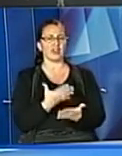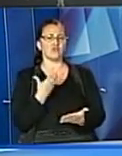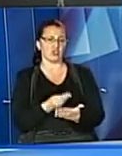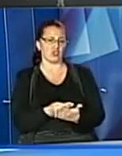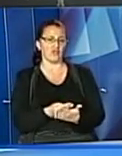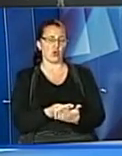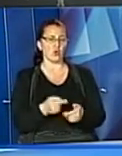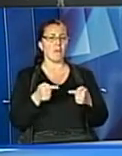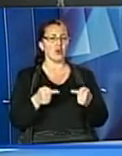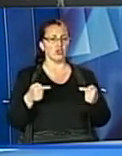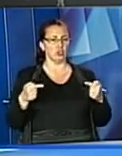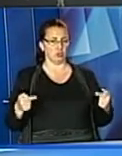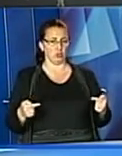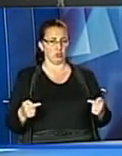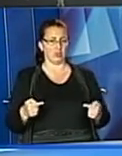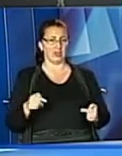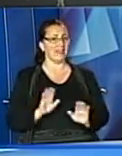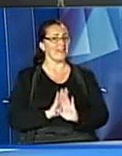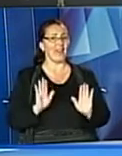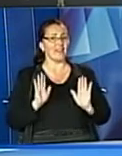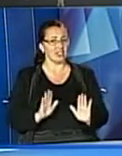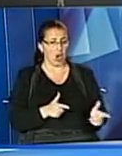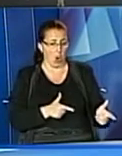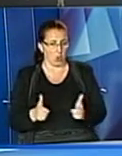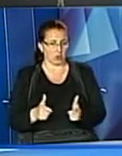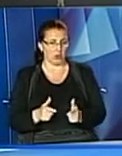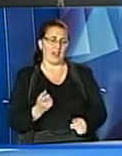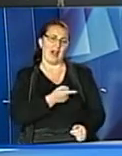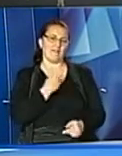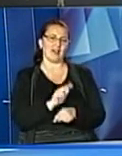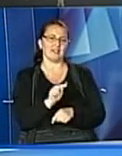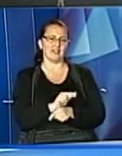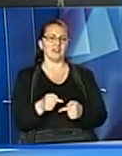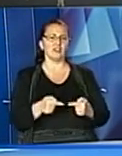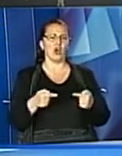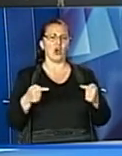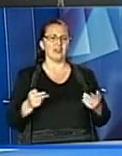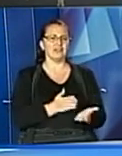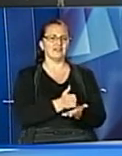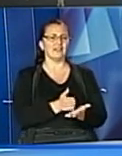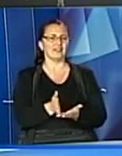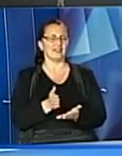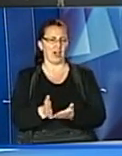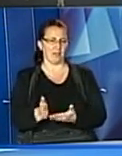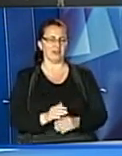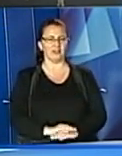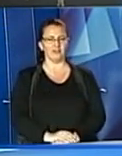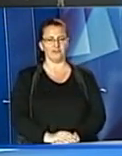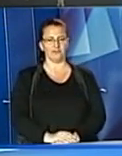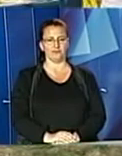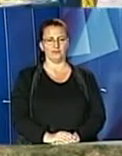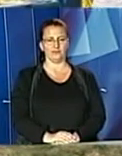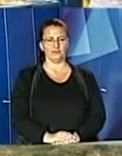продукцію. А ще не лише готовий продукт, а й майстер-класи з різноманітних ремесел. Докладніше розкаже Віталій Гамадин.